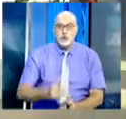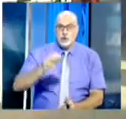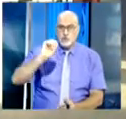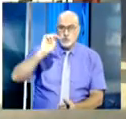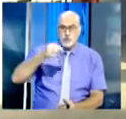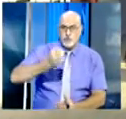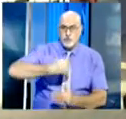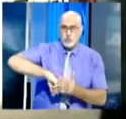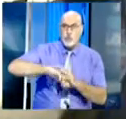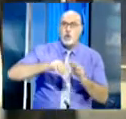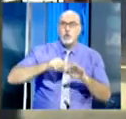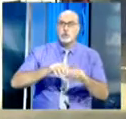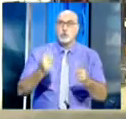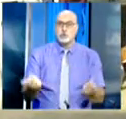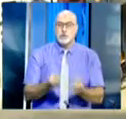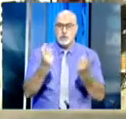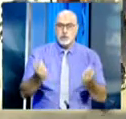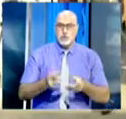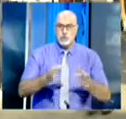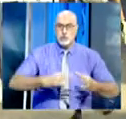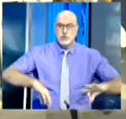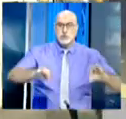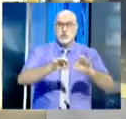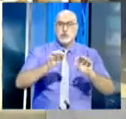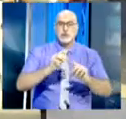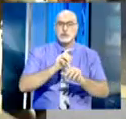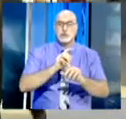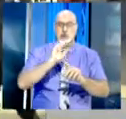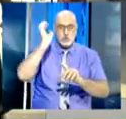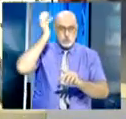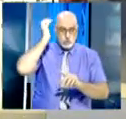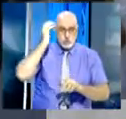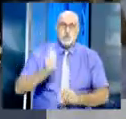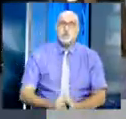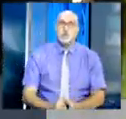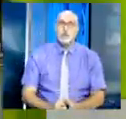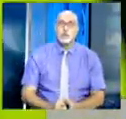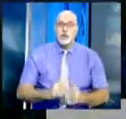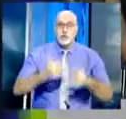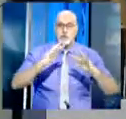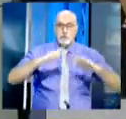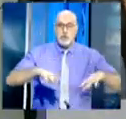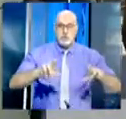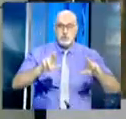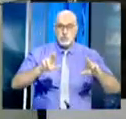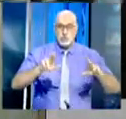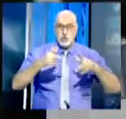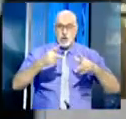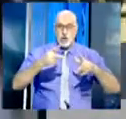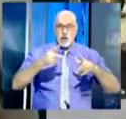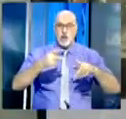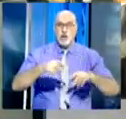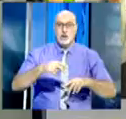لكرة القدم تدريباته بملعب الشهيد حملاوي بقسنطينا وذلك بعد تعادله السلبي في مباراة